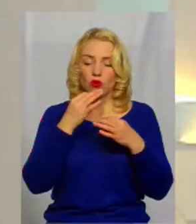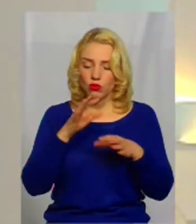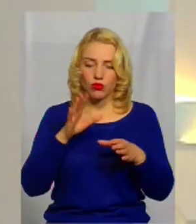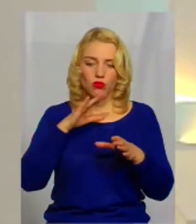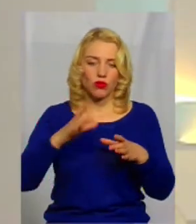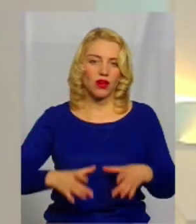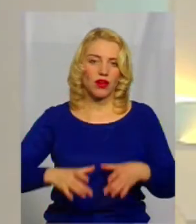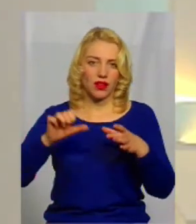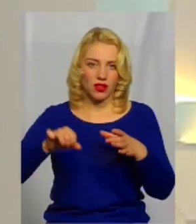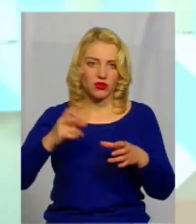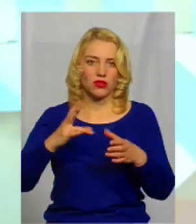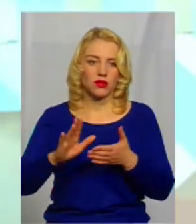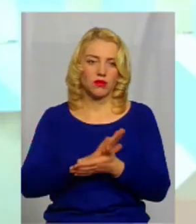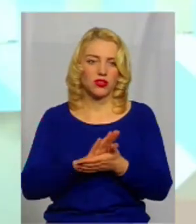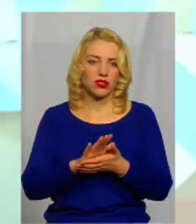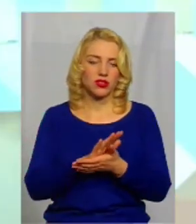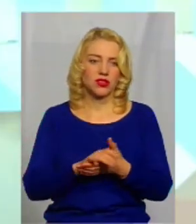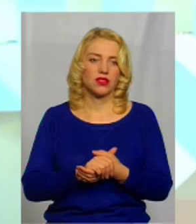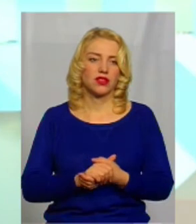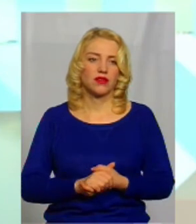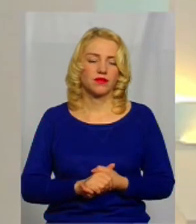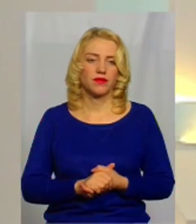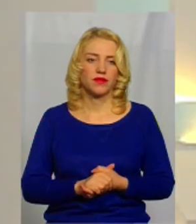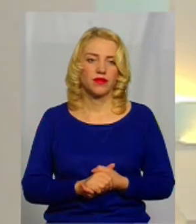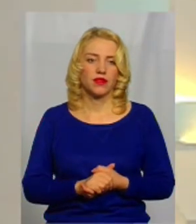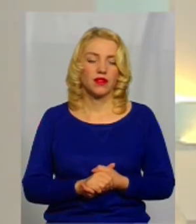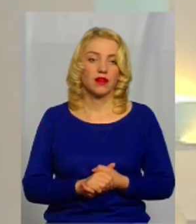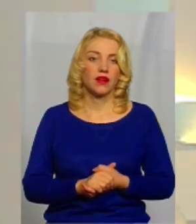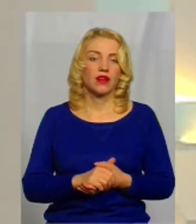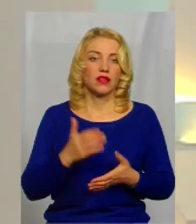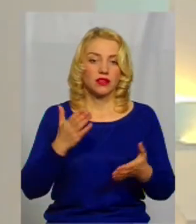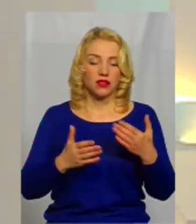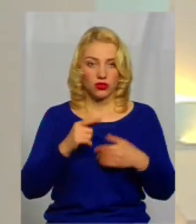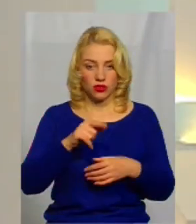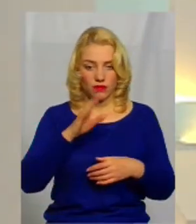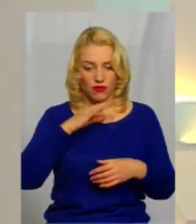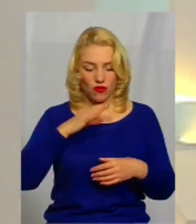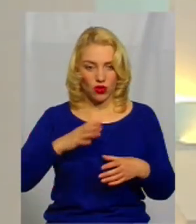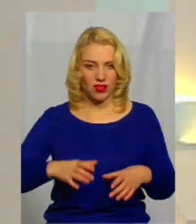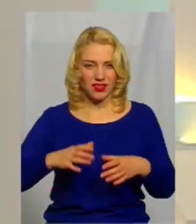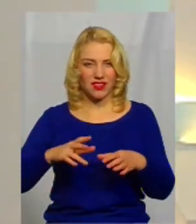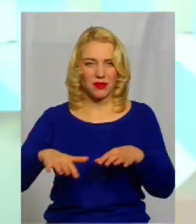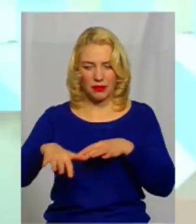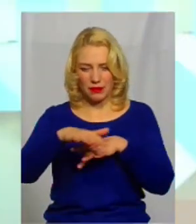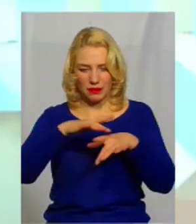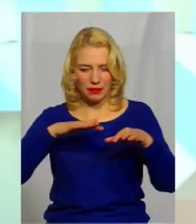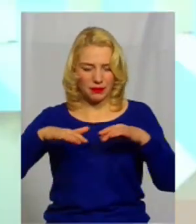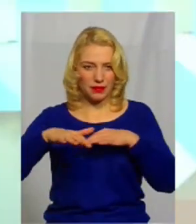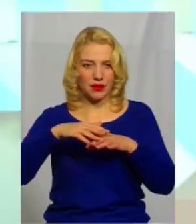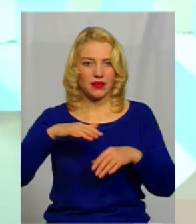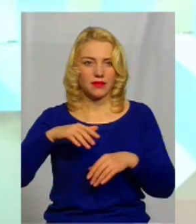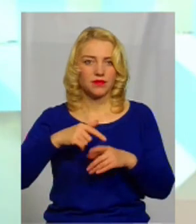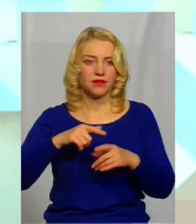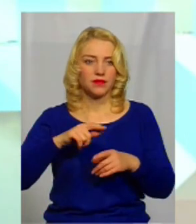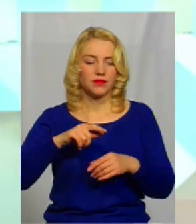А з якою періодичністю? Ну, складно сказати. В залежності від тоїксу. Замовлення, так, якщо там водонос, пісок, то вона заноситься,